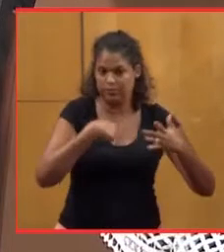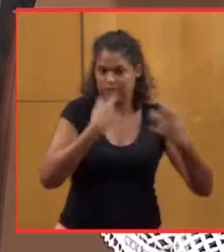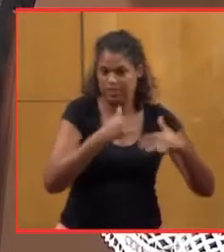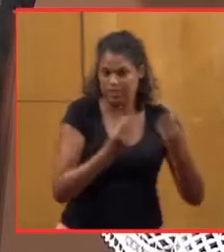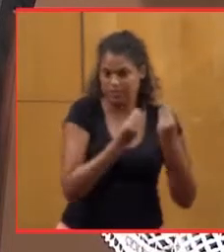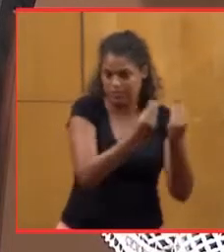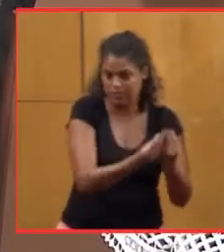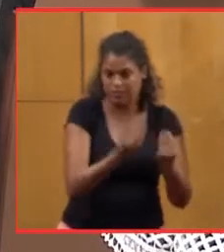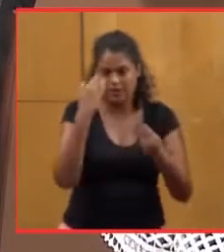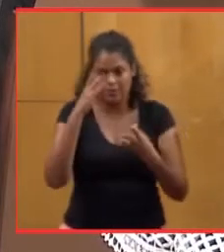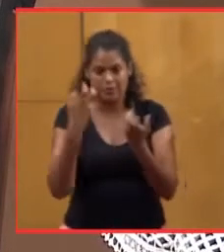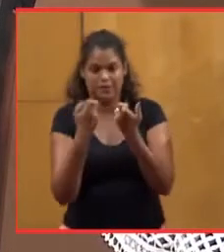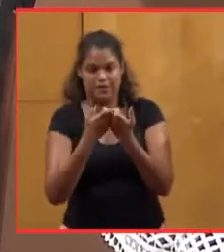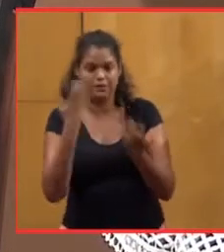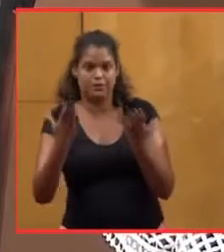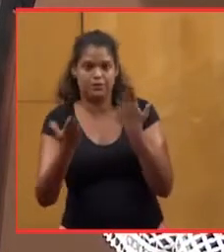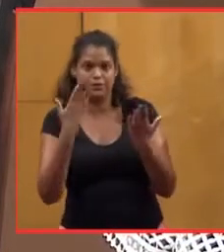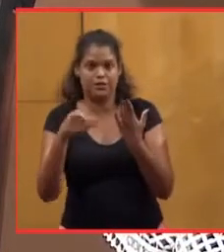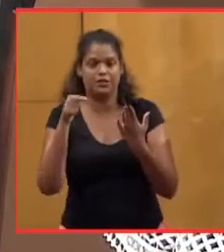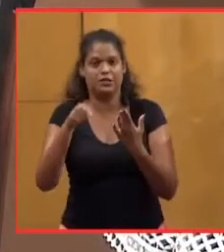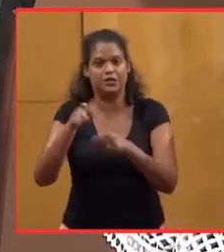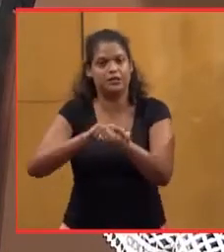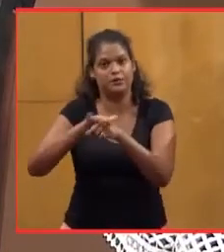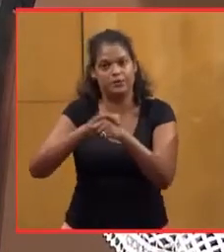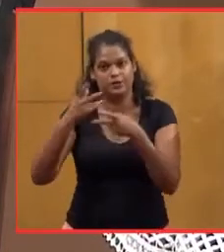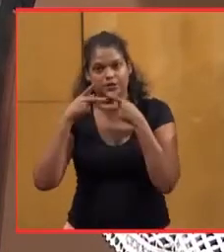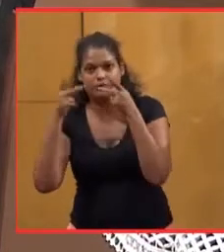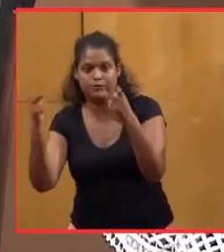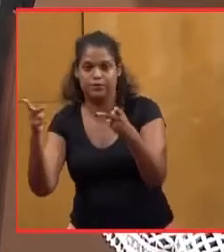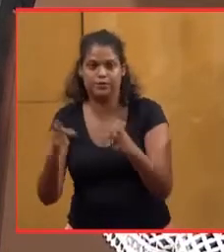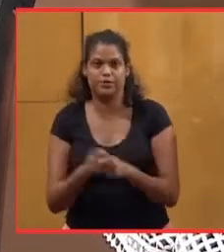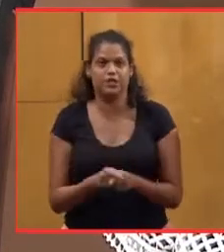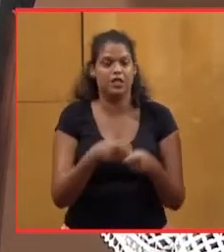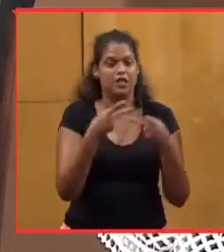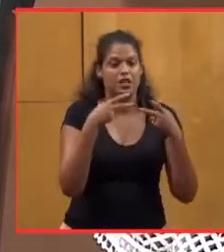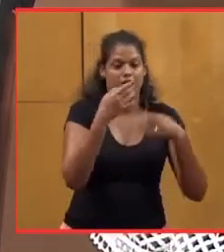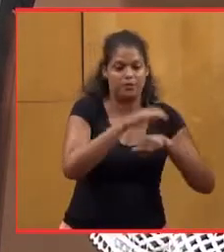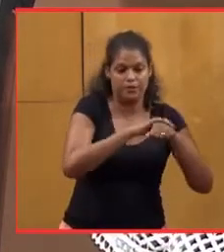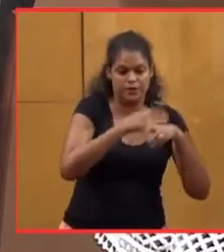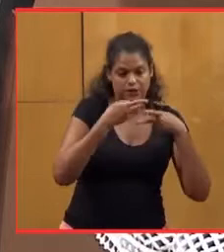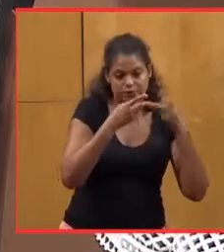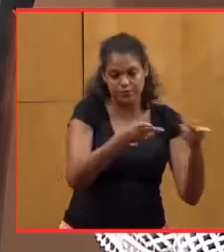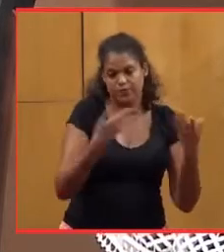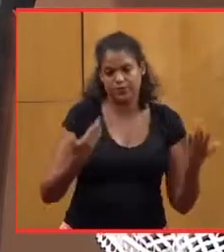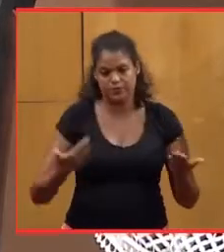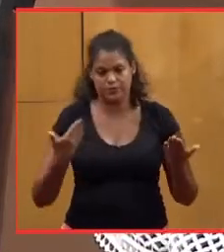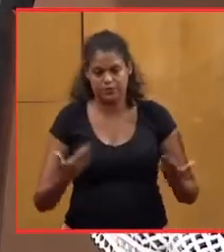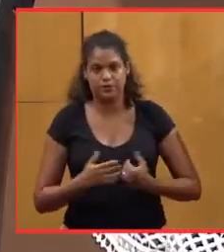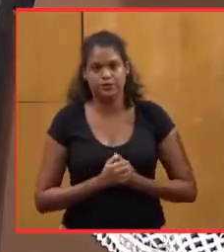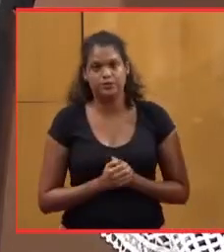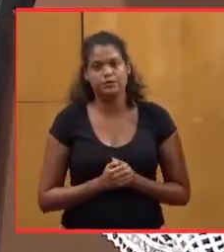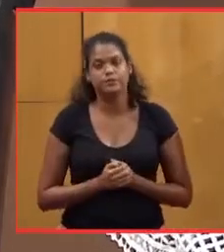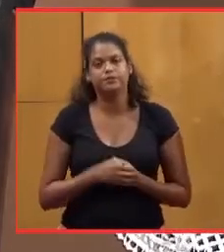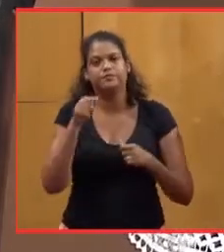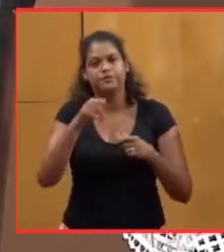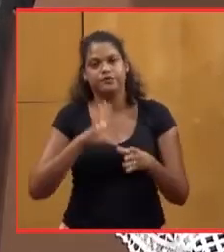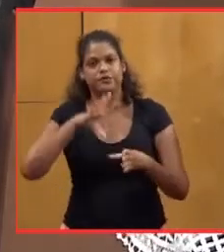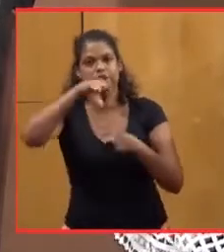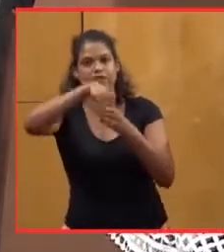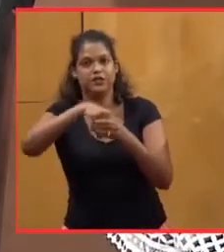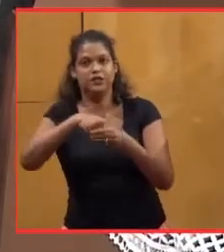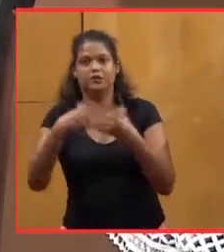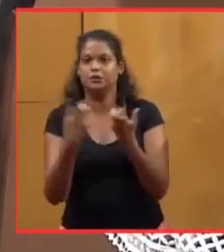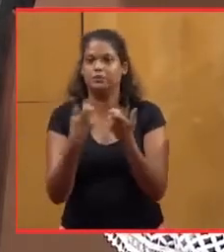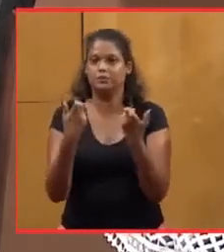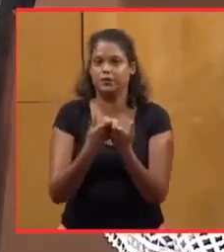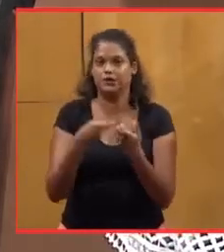comparaison des politiques publiques menées par vous et celles menées par le Conseil général et la région en 2015. Un investissement, par exemple,